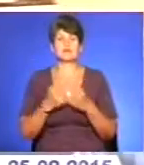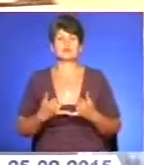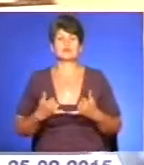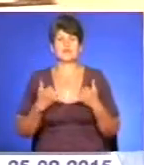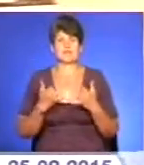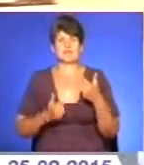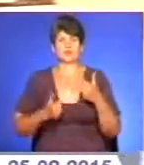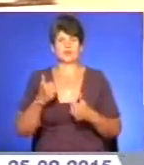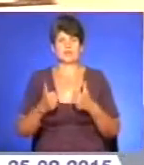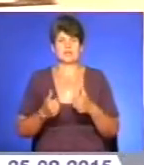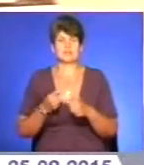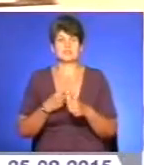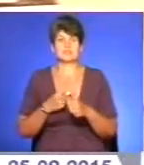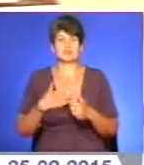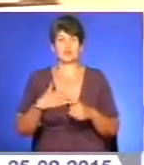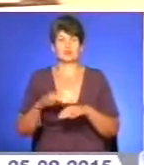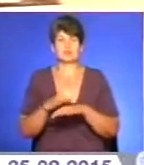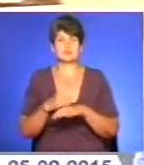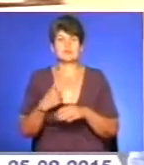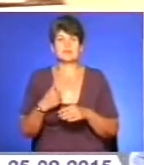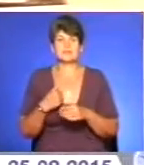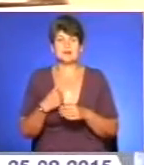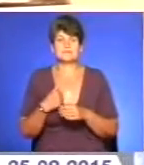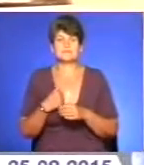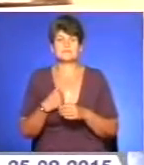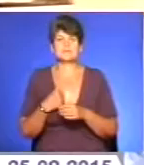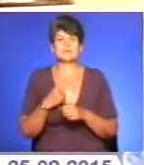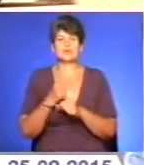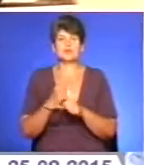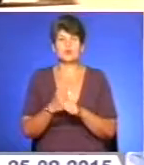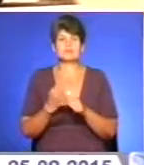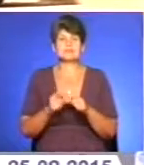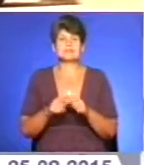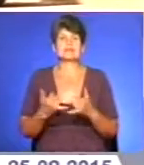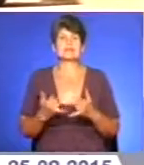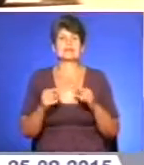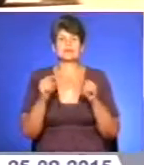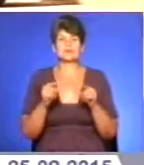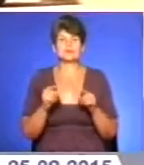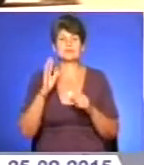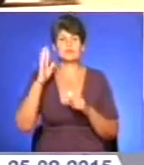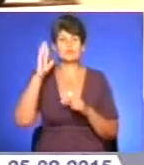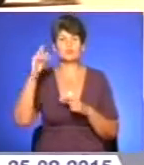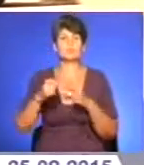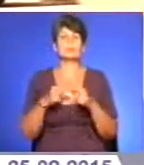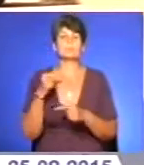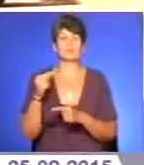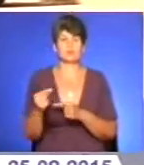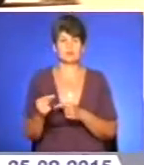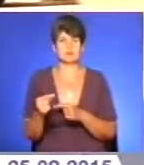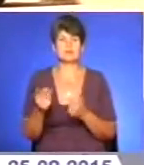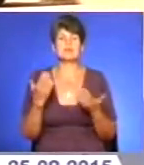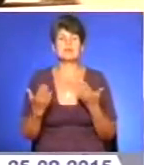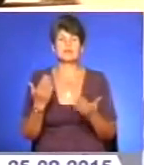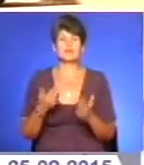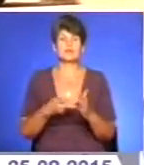турніру в честь мого чоловіка, безпосередньо робиться це лише для того, що для майбутніх поколінь. Якщо